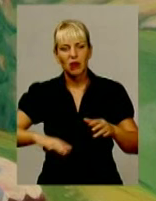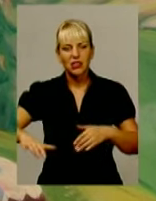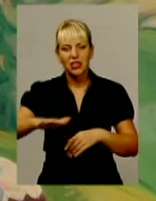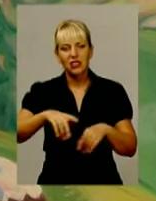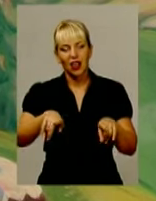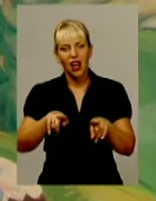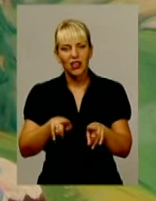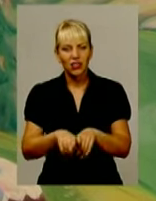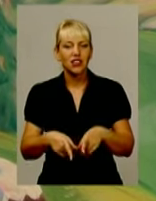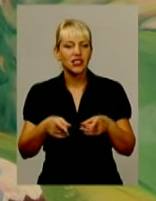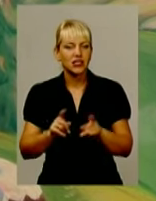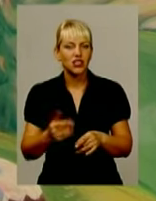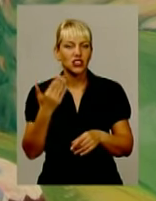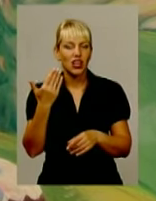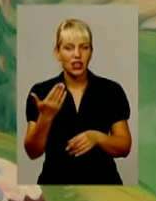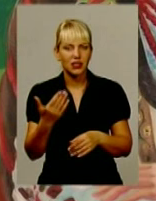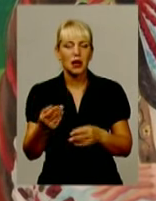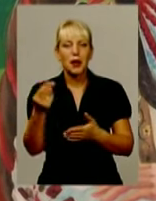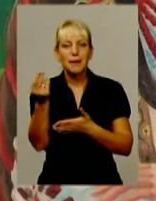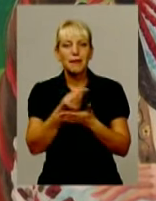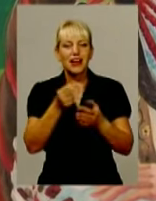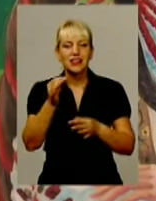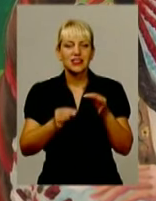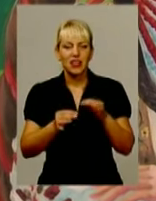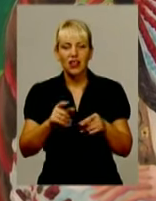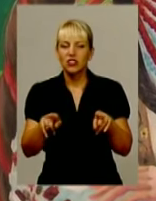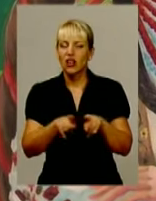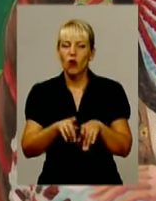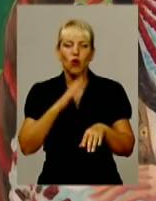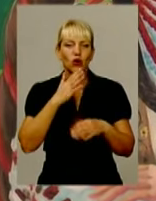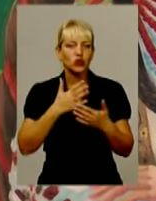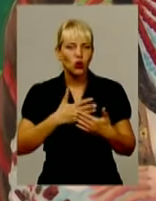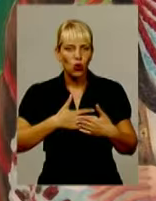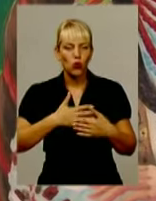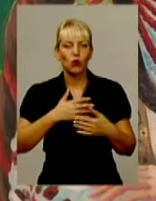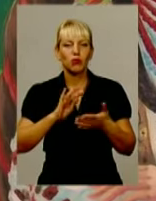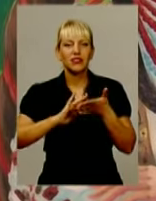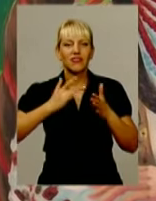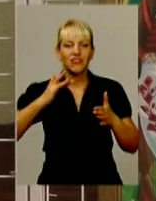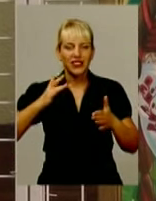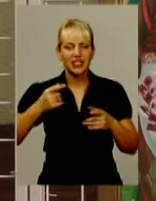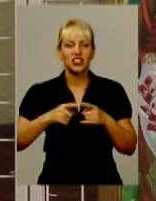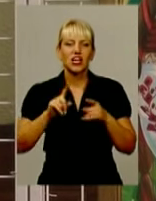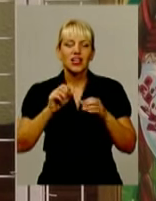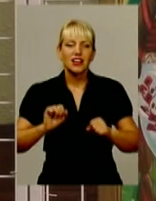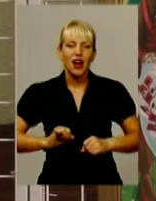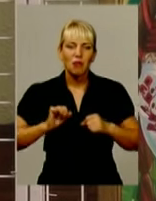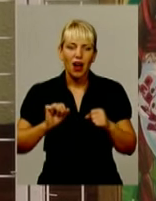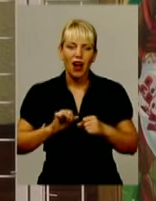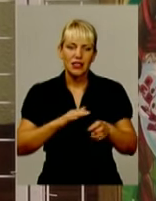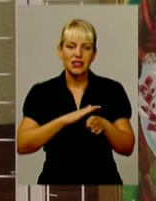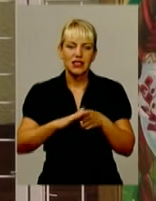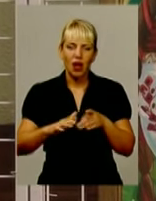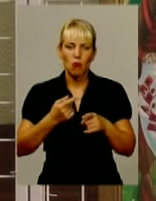гірські пейзажі на її полотнах. А ще дуже любить вітражі, тому й свої картини намагається наповнювати сонячним сяйвом.